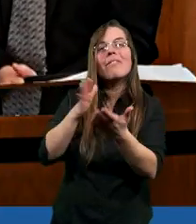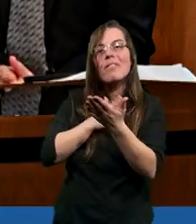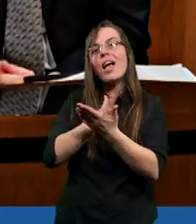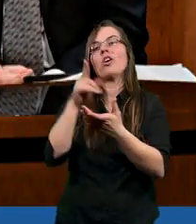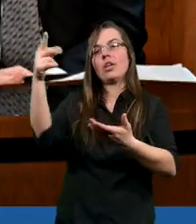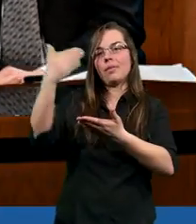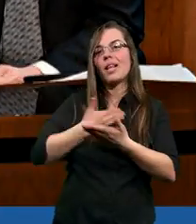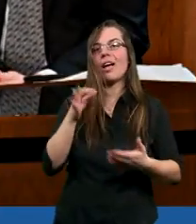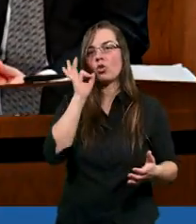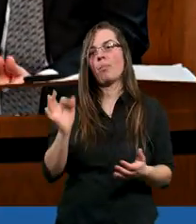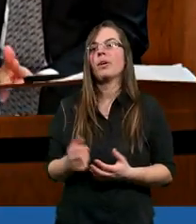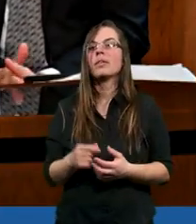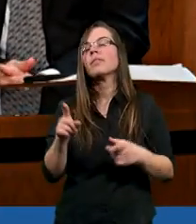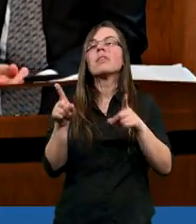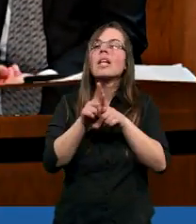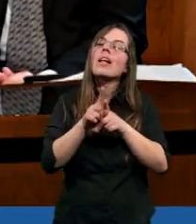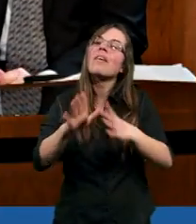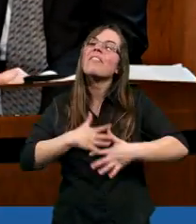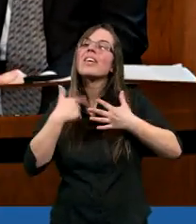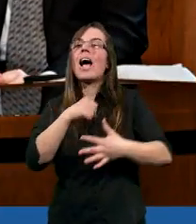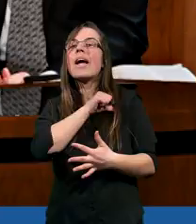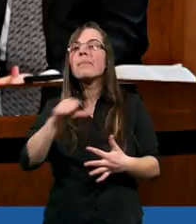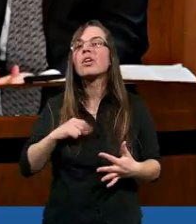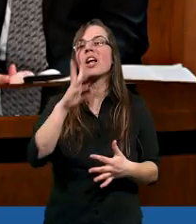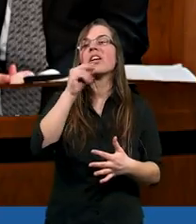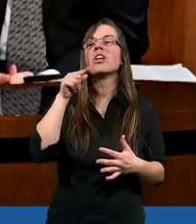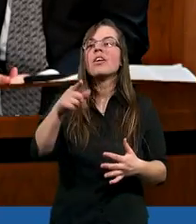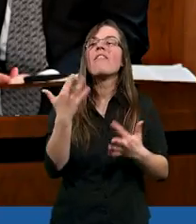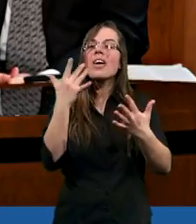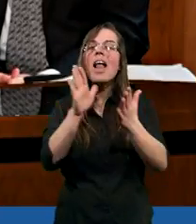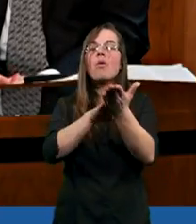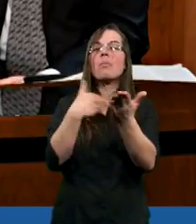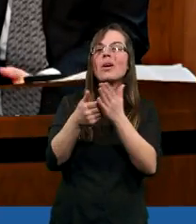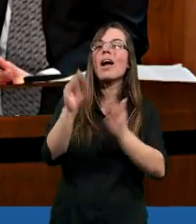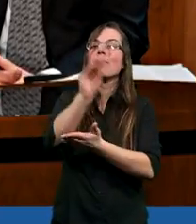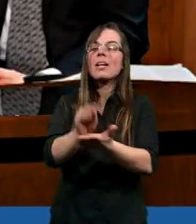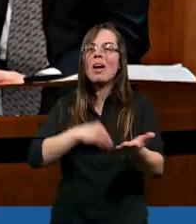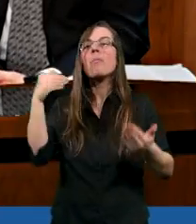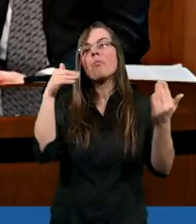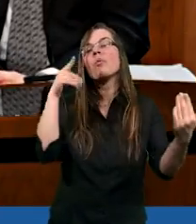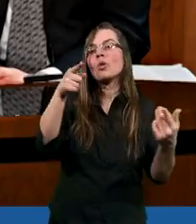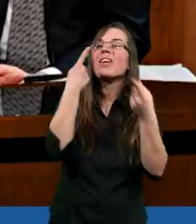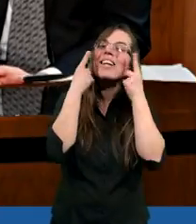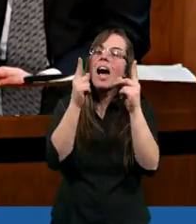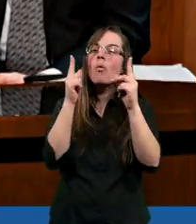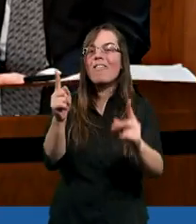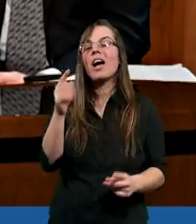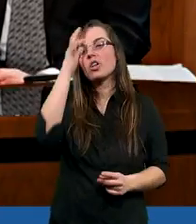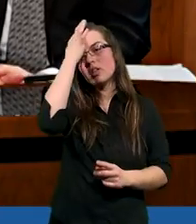dodać jedną rzecz i wydaje mi się, że w wielu przykładach Pisma Świętego możemy to zauważyć,